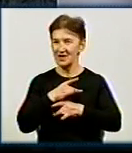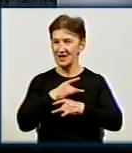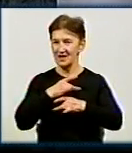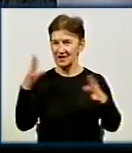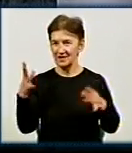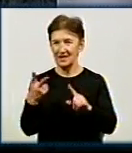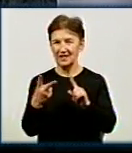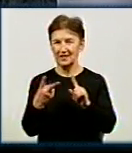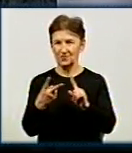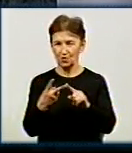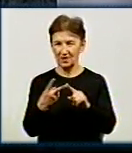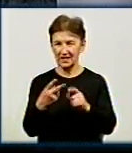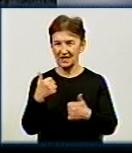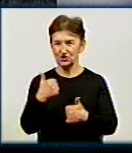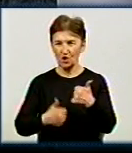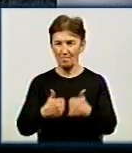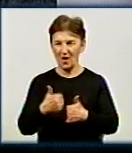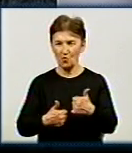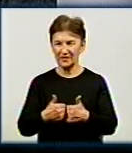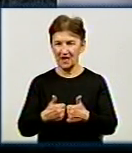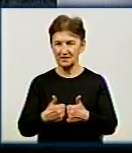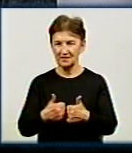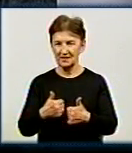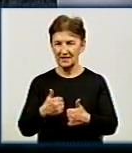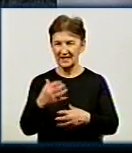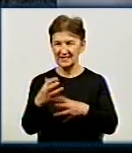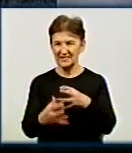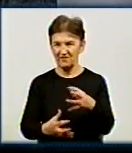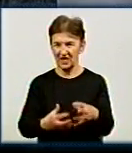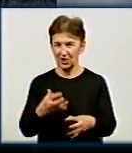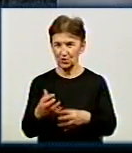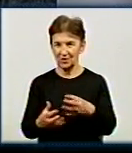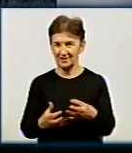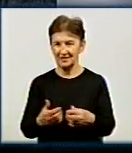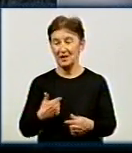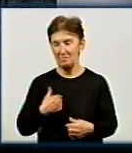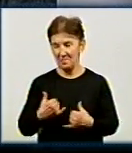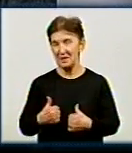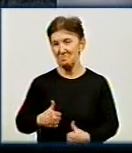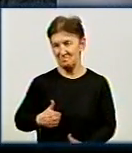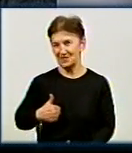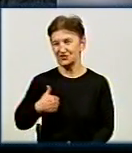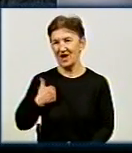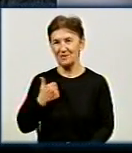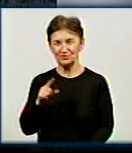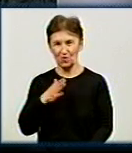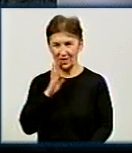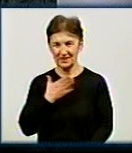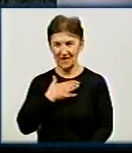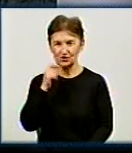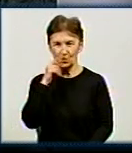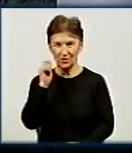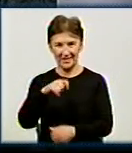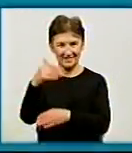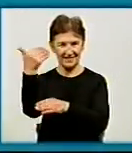другий Чемпіонат світу і я все ж таки став Чемпіонатом світу. Пишаємося те, що саме український прапор має